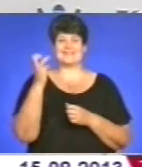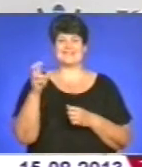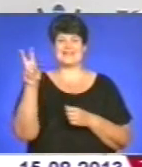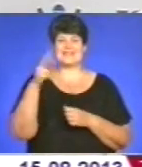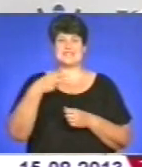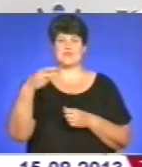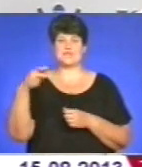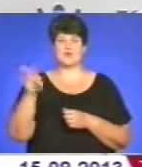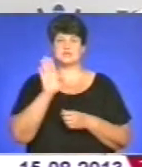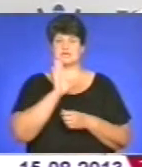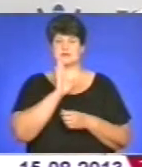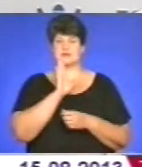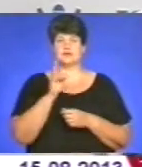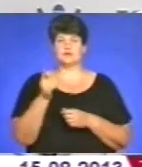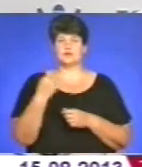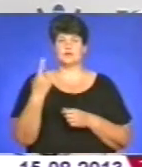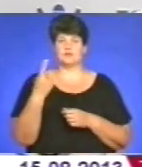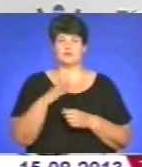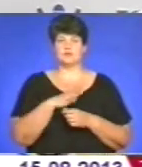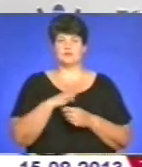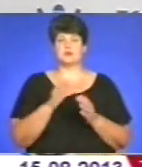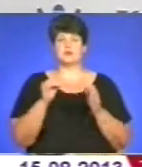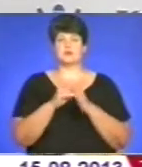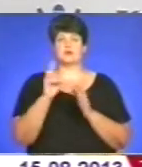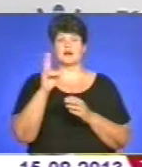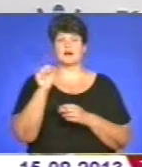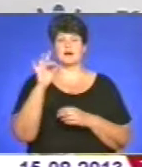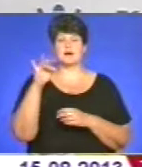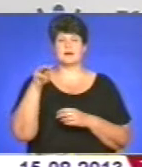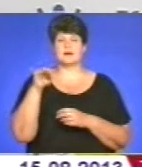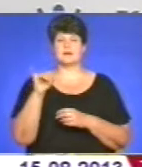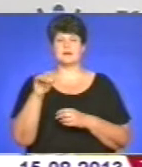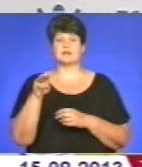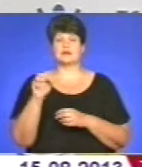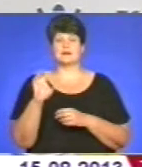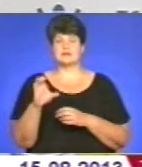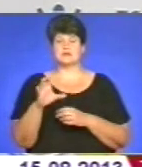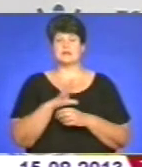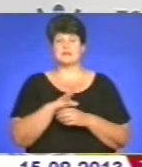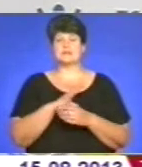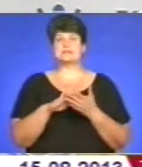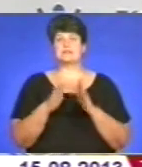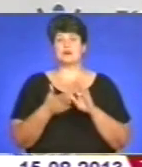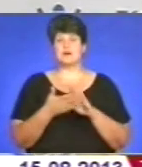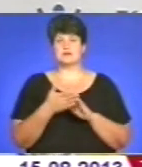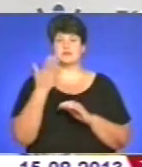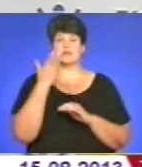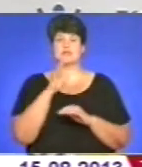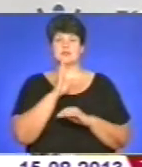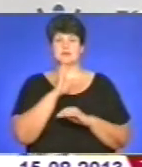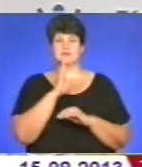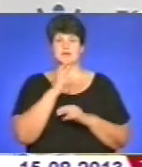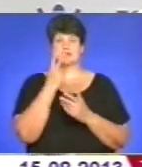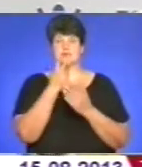Тернопільської області працював притулок карітесу для жінок, які постраждали від торгівлі людьми. І знаєте, була така ситуація, коли дівчинка